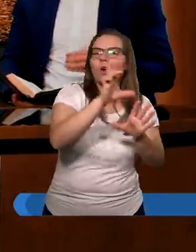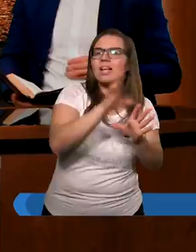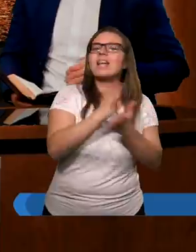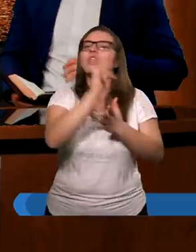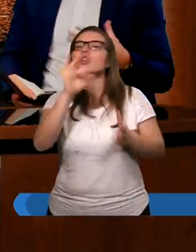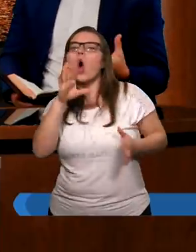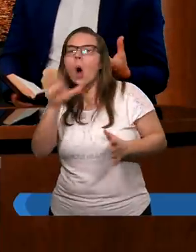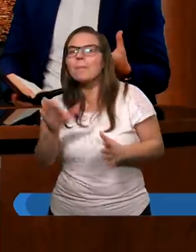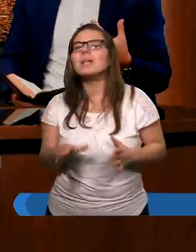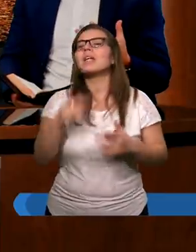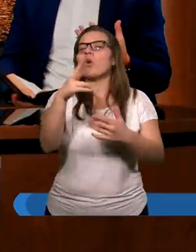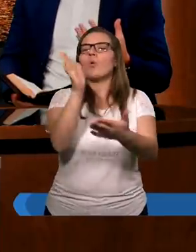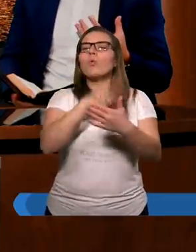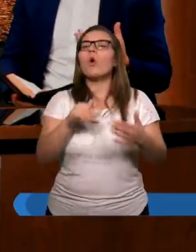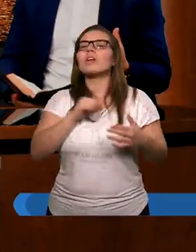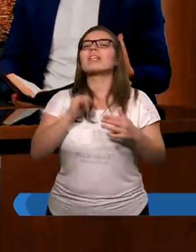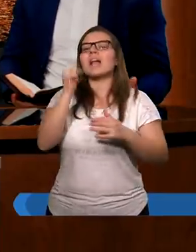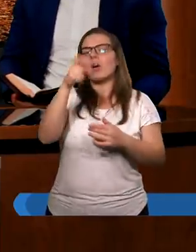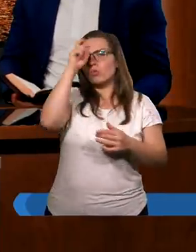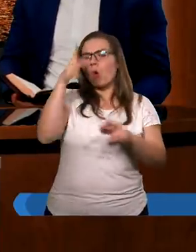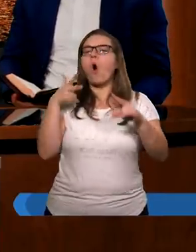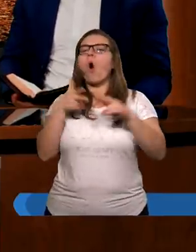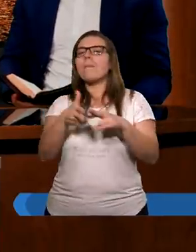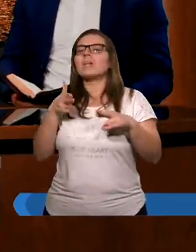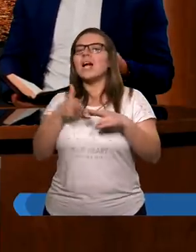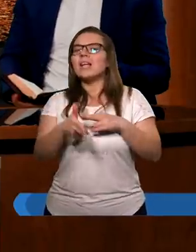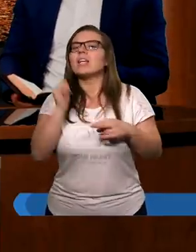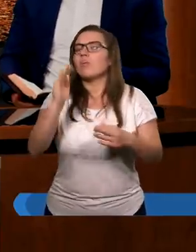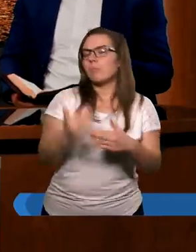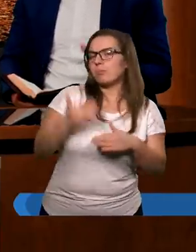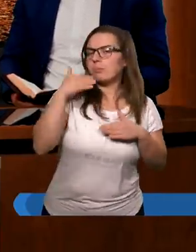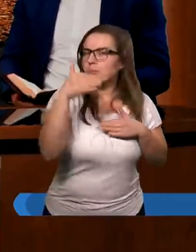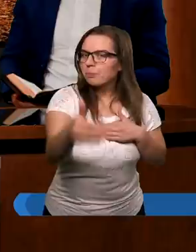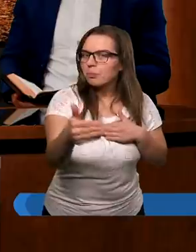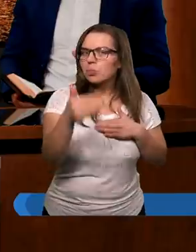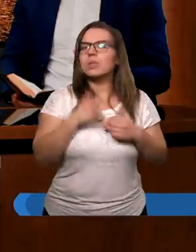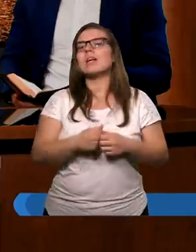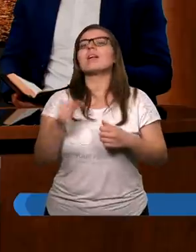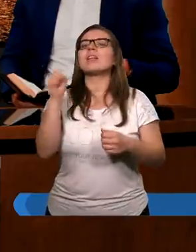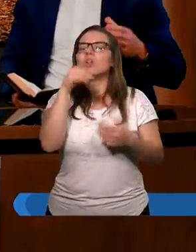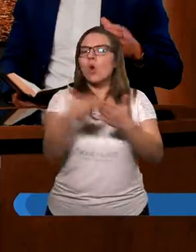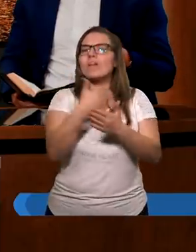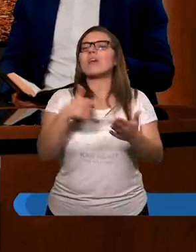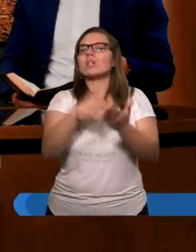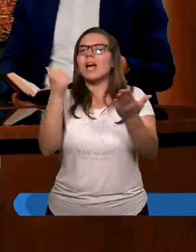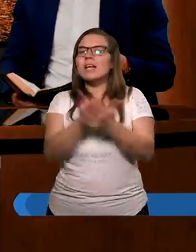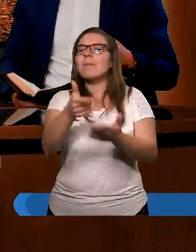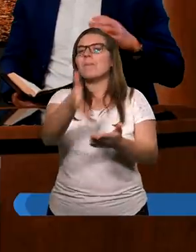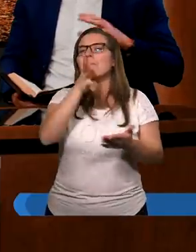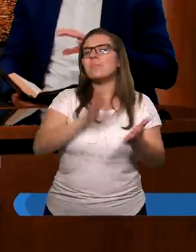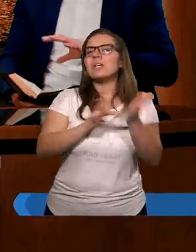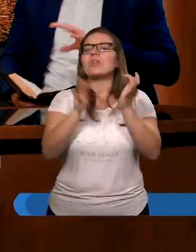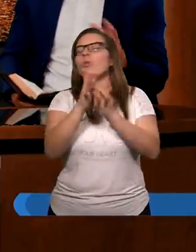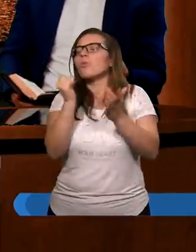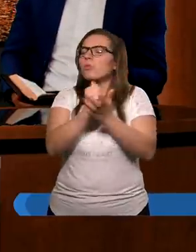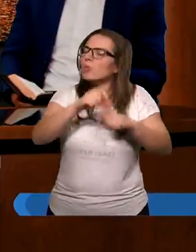to oni uważali, że urodził się jako człowiek obrzezany. I później w tej erzy Nowego Testamentu, tej misji Jezusa Chrystusa,